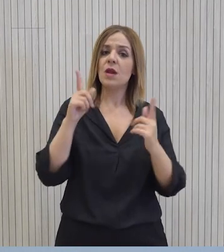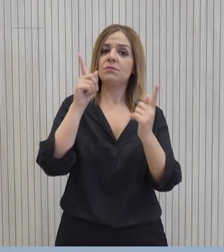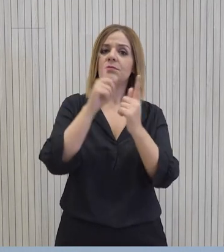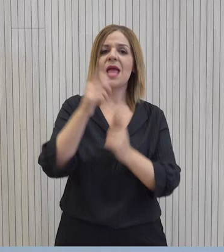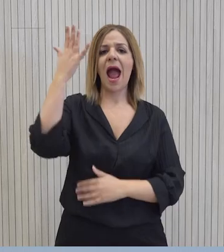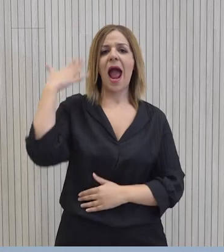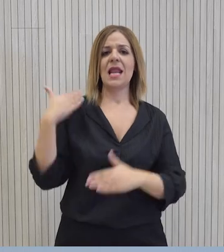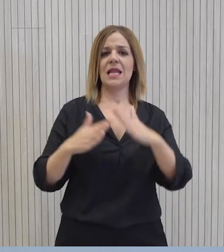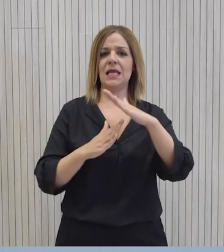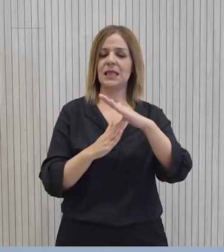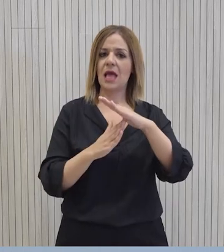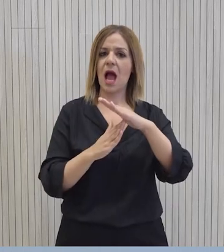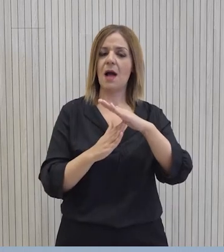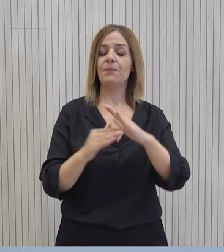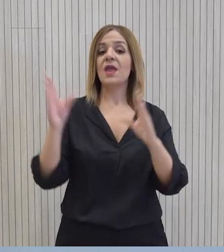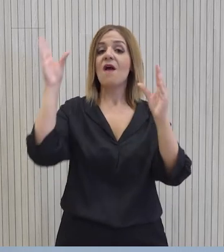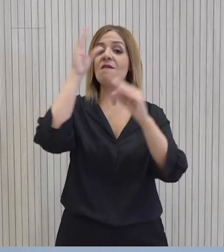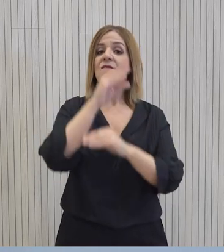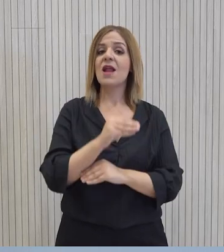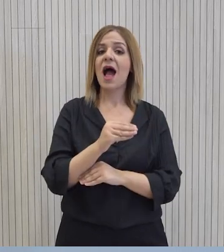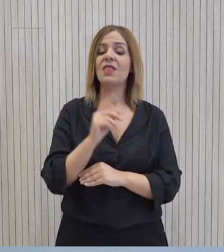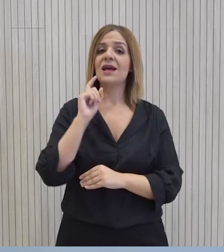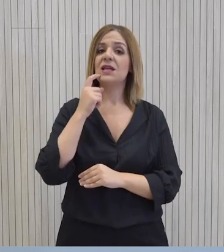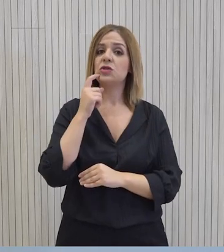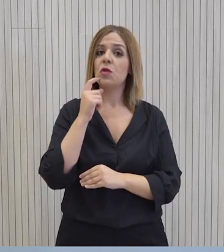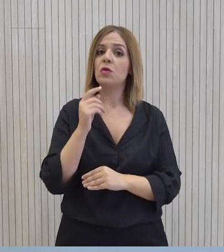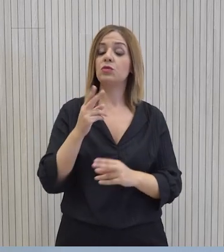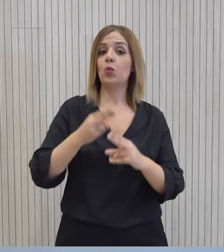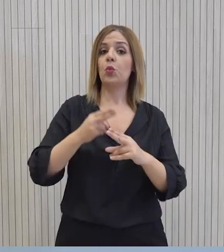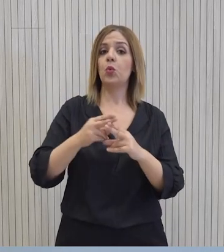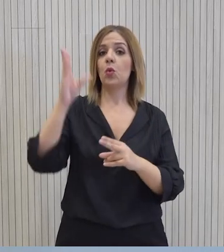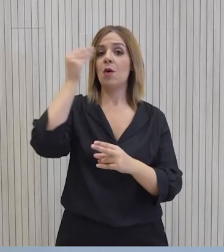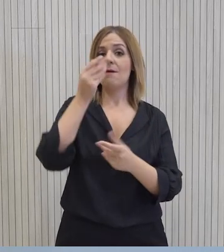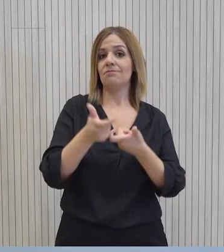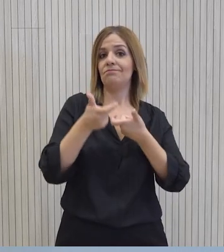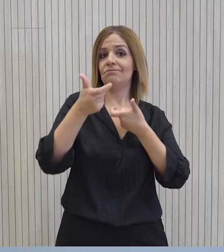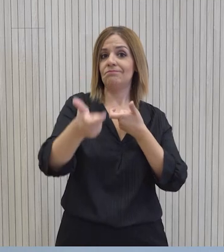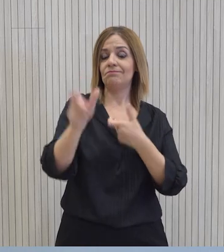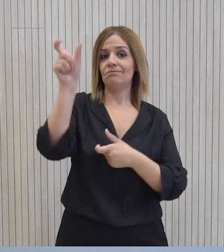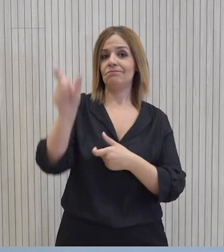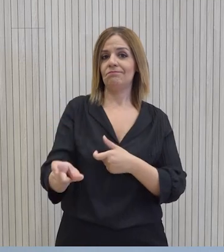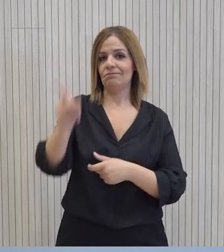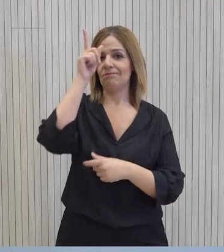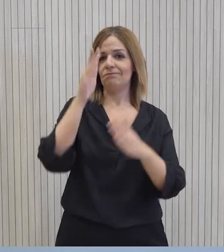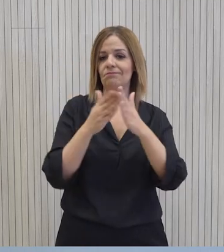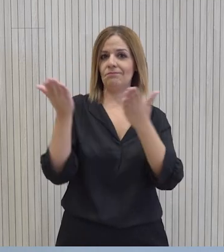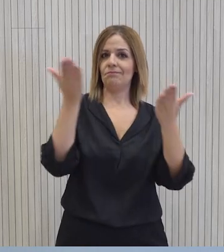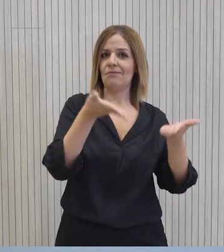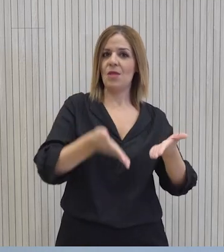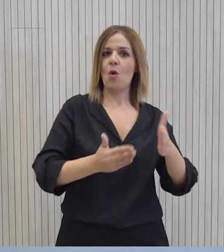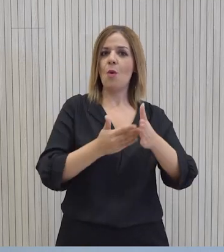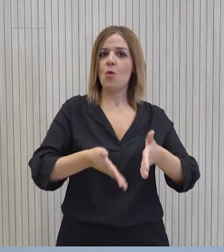Πρόεδρο της Βουλής των Αντιπροσώπων. Το βράδυ ο Πρόεδρος Χριστοδουλίδης θα παραθέσει επίσημο δείπνο προς τιμή του Πρόεδρου της Γερμανίας, το Προεδρικό Μέγαρο.